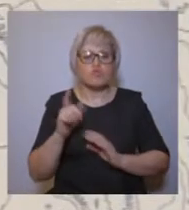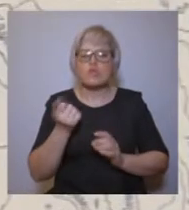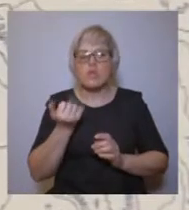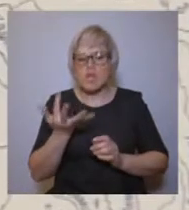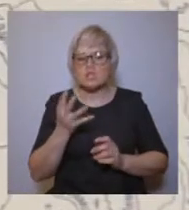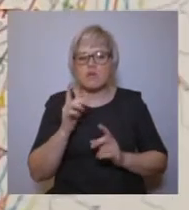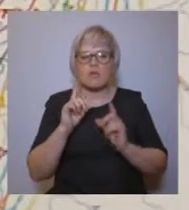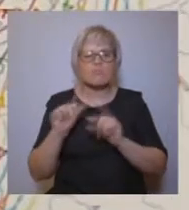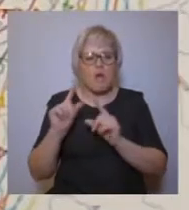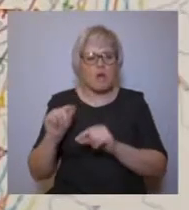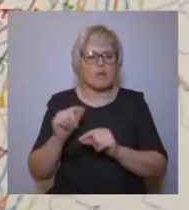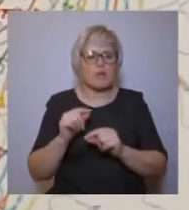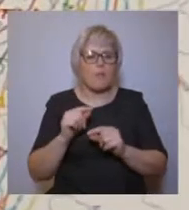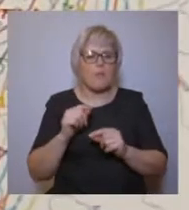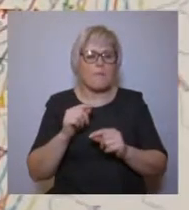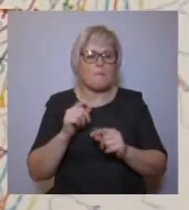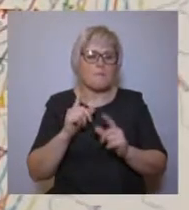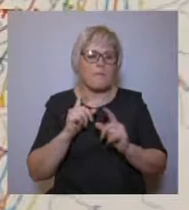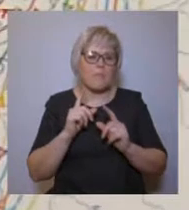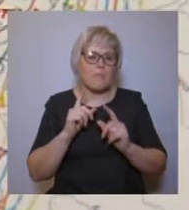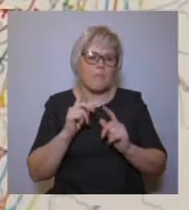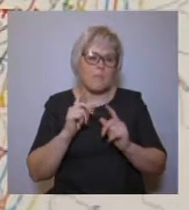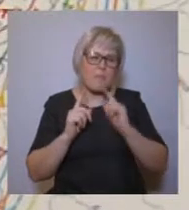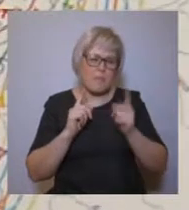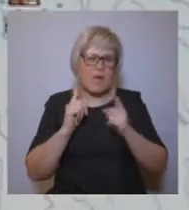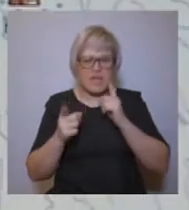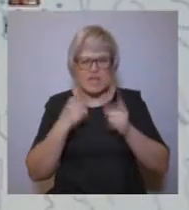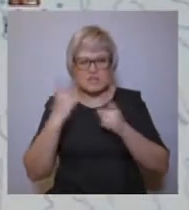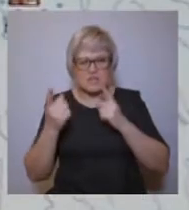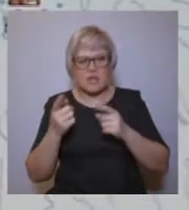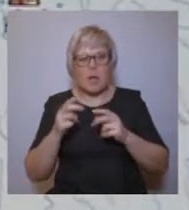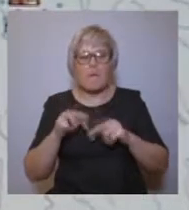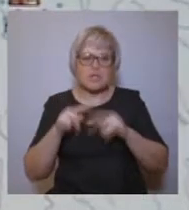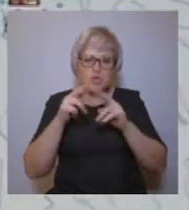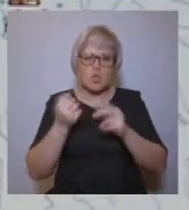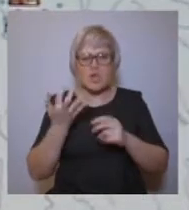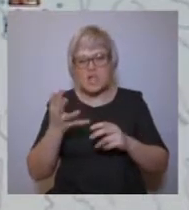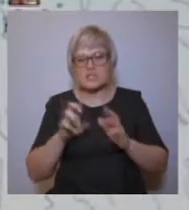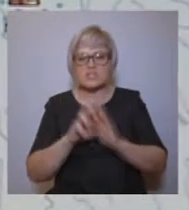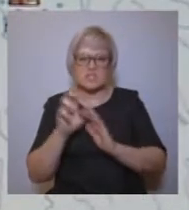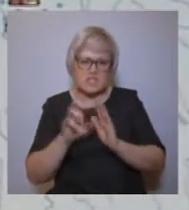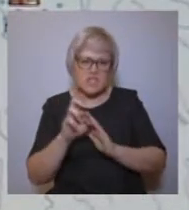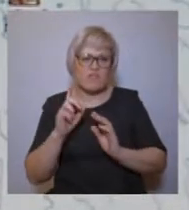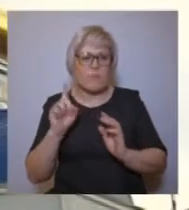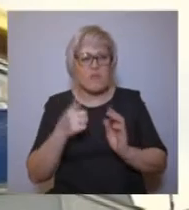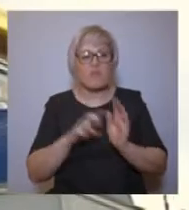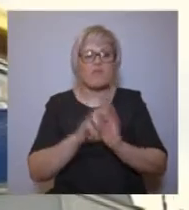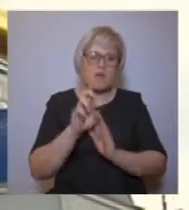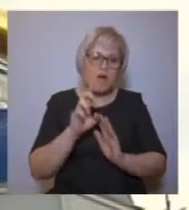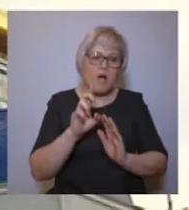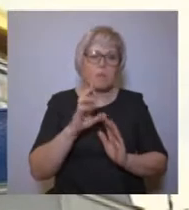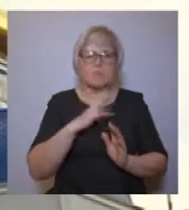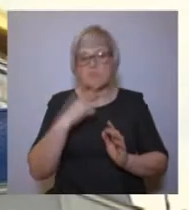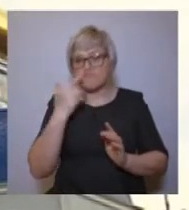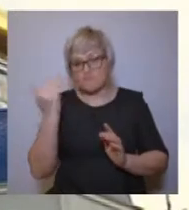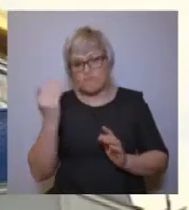и Вагул. Он совершил несколько дальних поездок, построил несколько церквей, проник даже в дикую страну на реке Канге. Первые